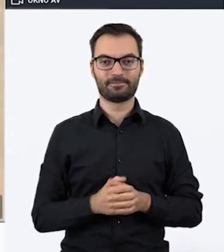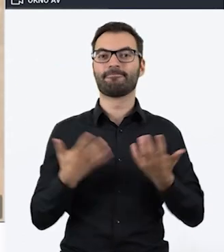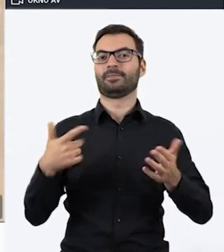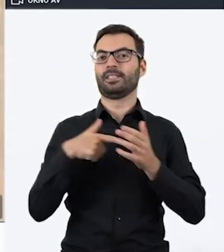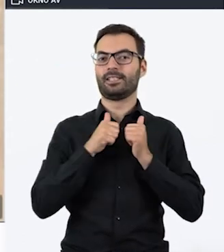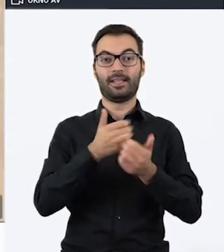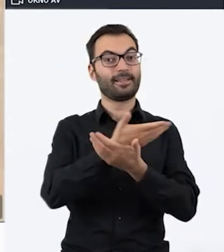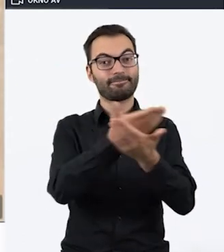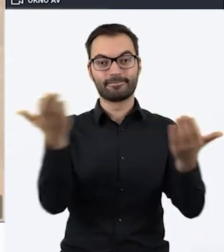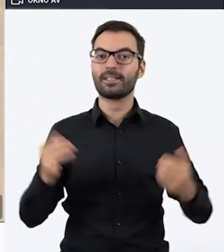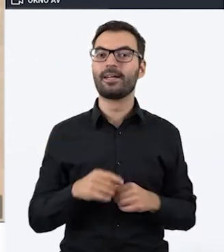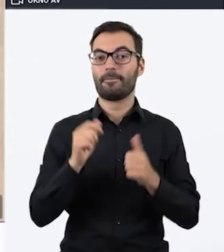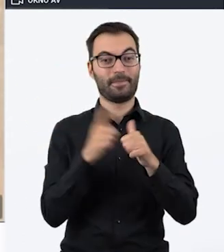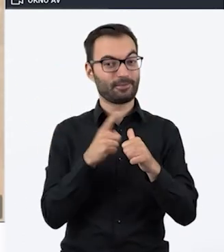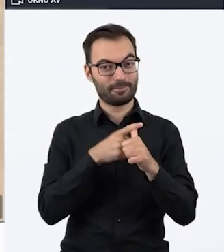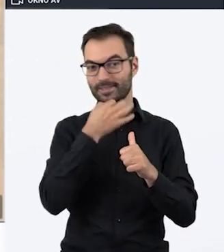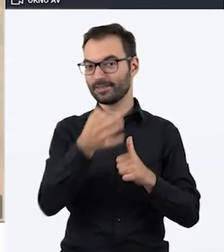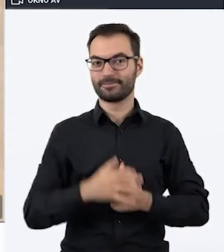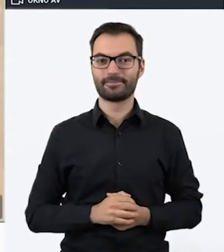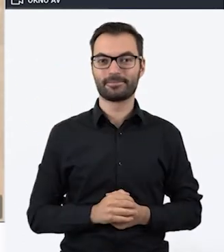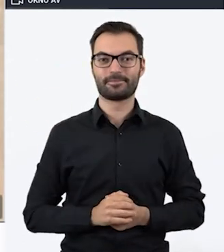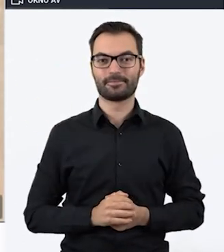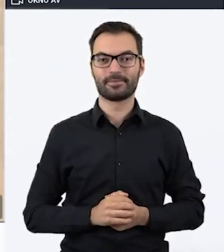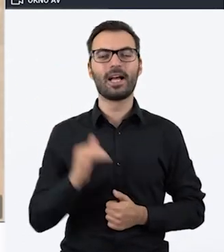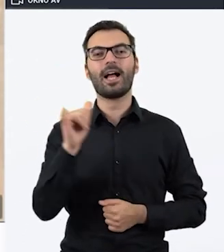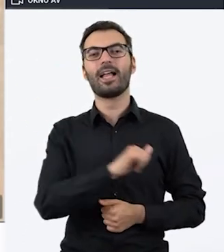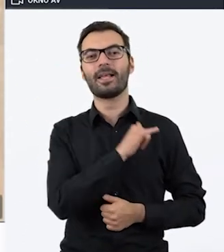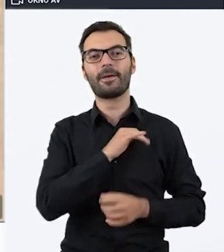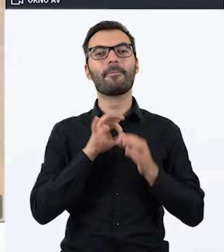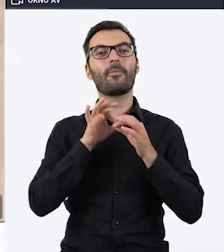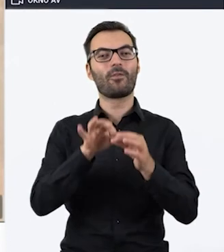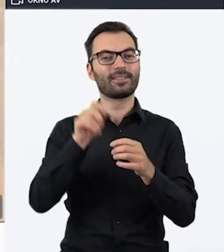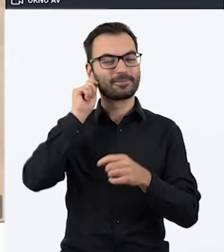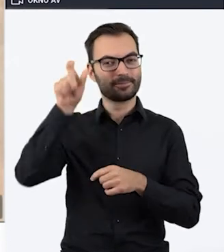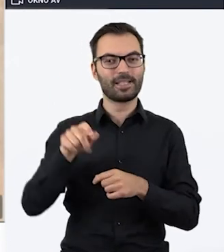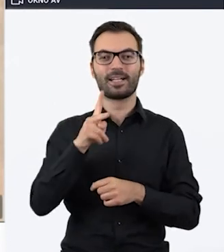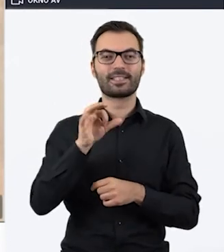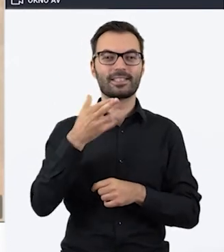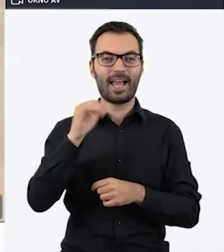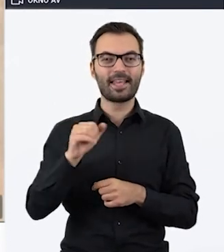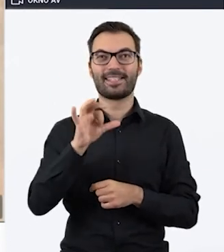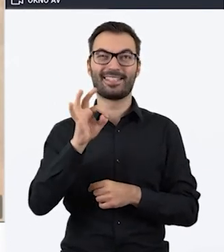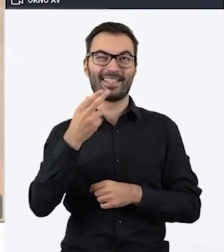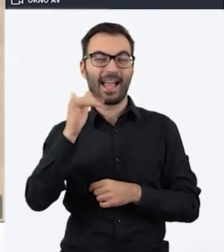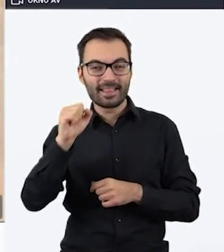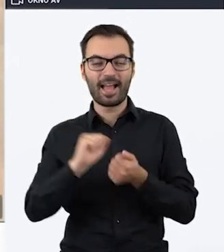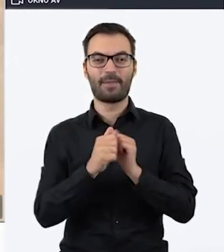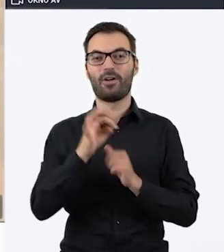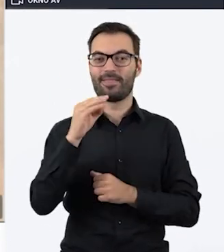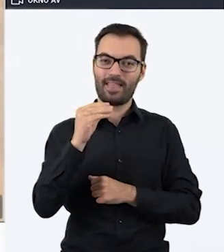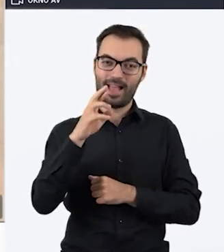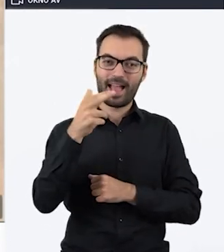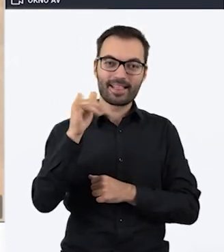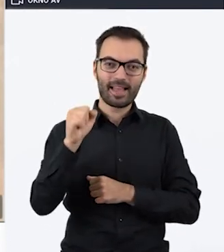Państwo, to jest zadanie dla Was. Pytanie numer jeden. Jak na imię ma prowadząca ten webinar? Czy jest to Ksenia, Stenia, czy